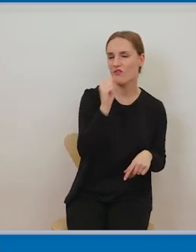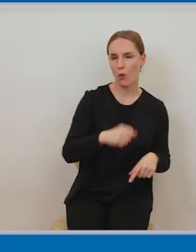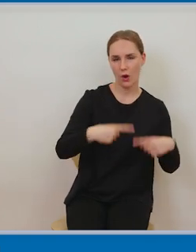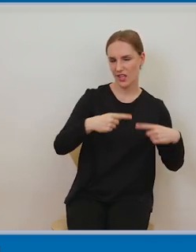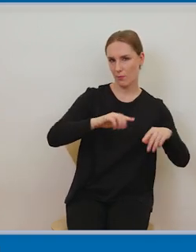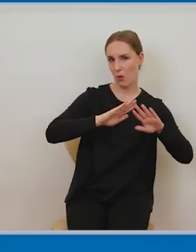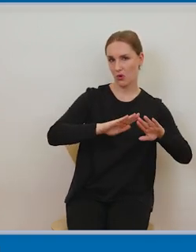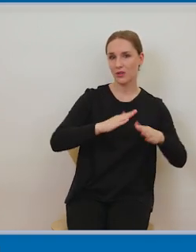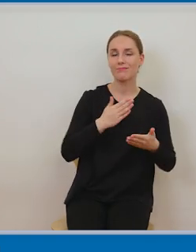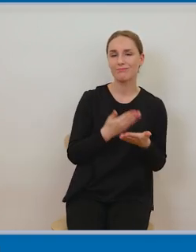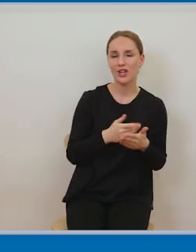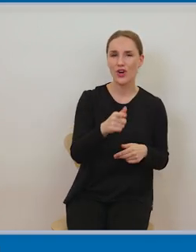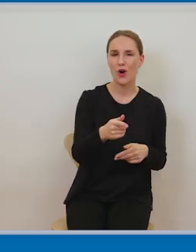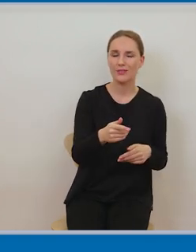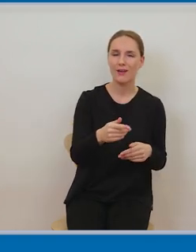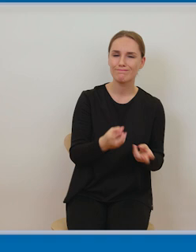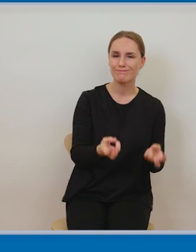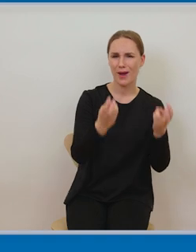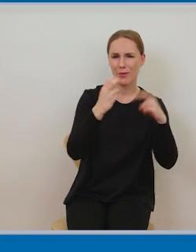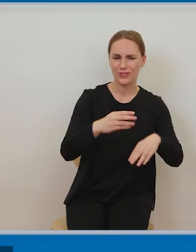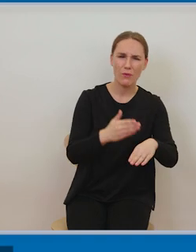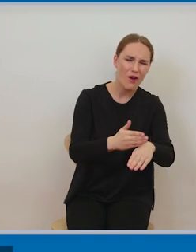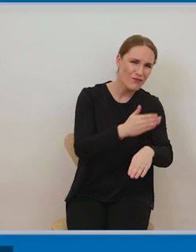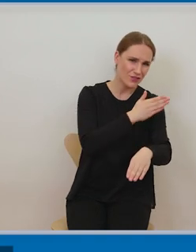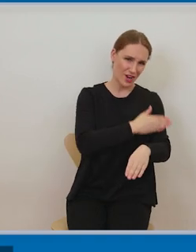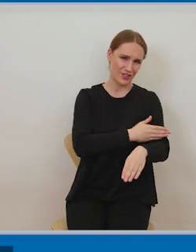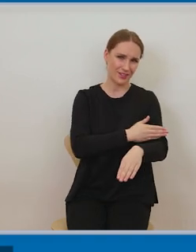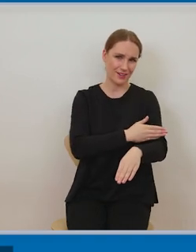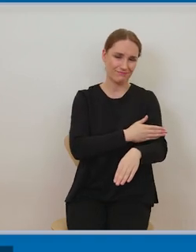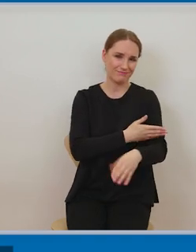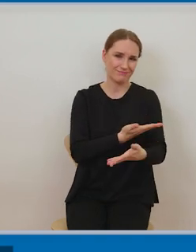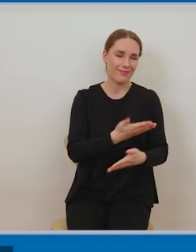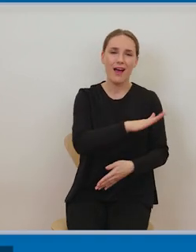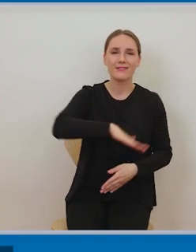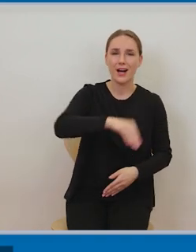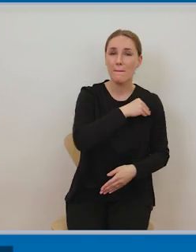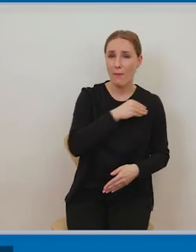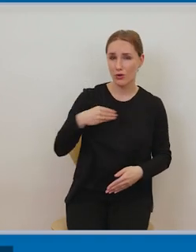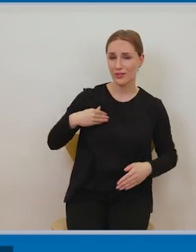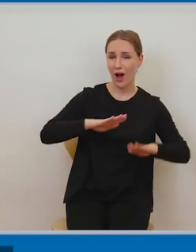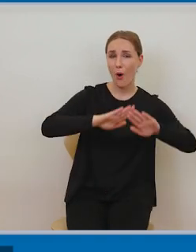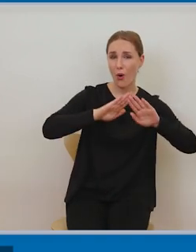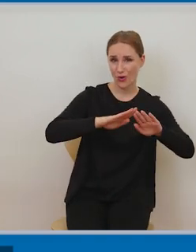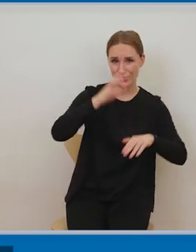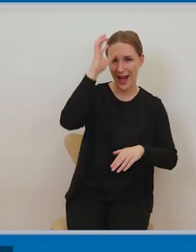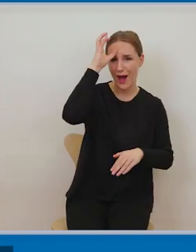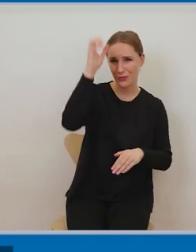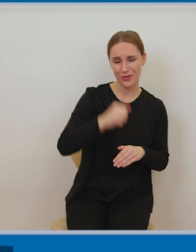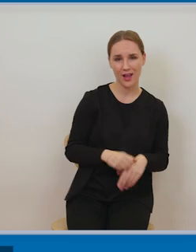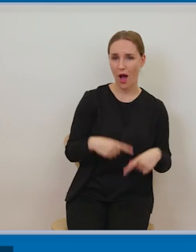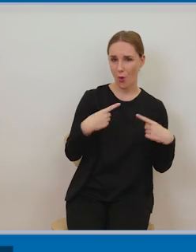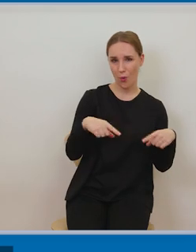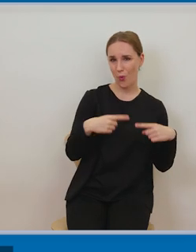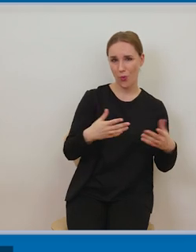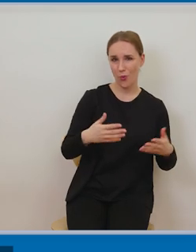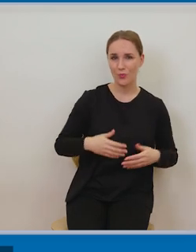stworzone przed tym, jak ochrona prawna autorska na terytorium naszym krajowym się pojawiła.